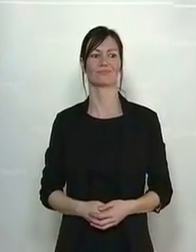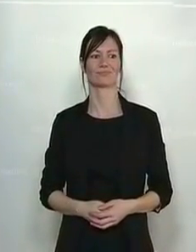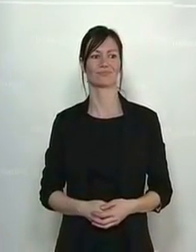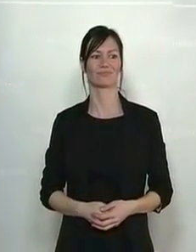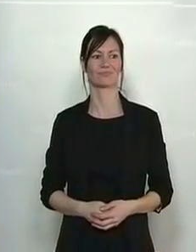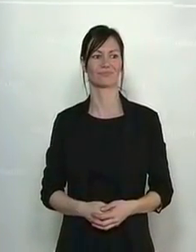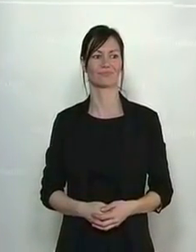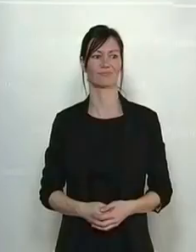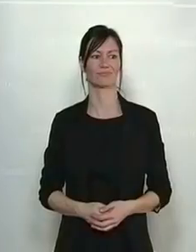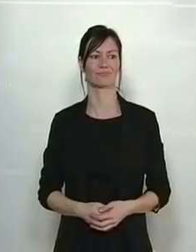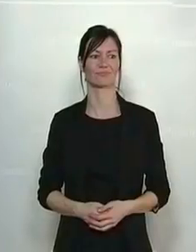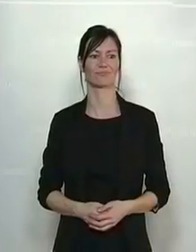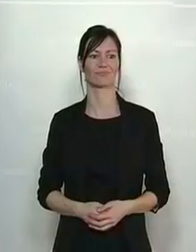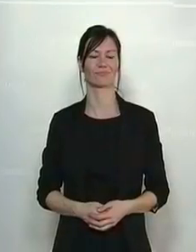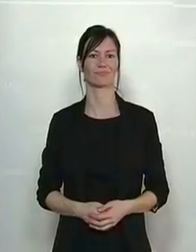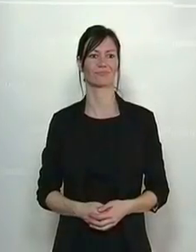der Bundeskanzlerin.